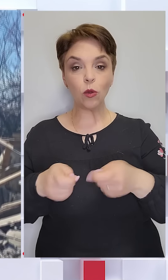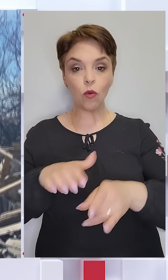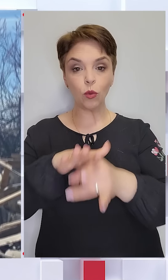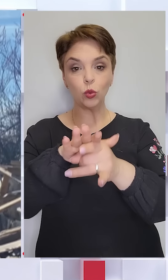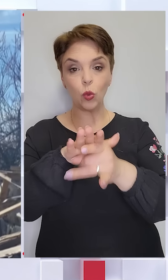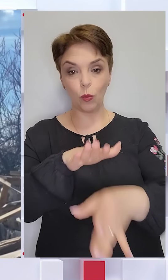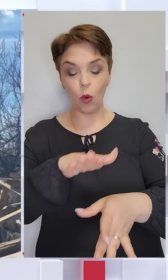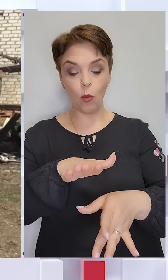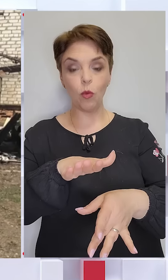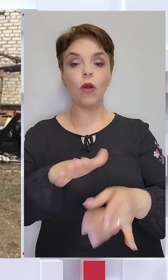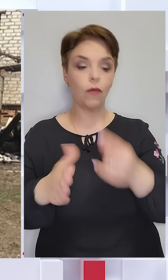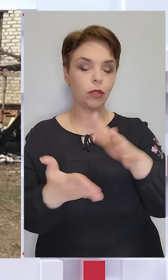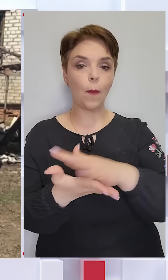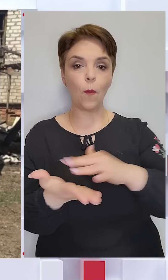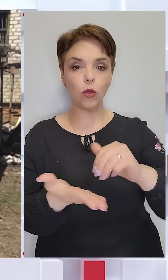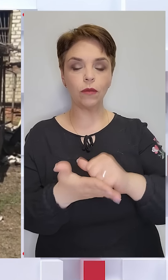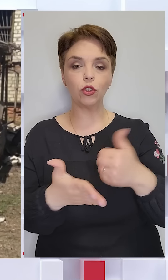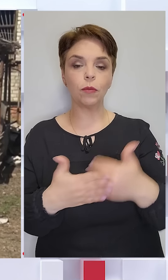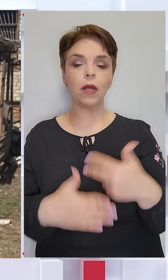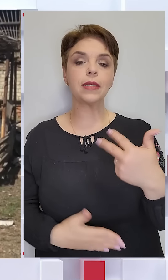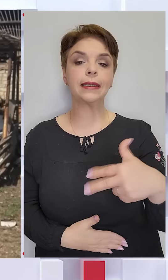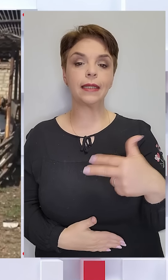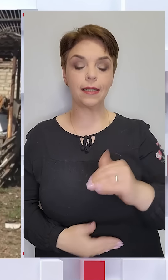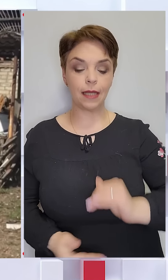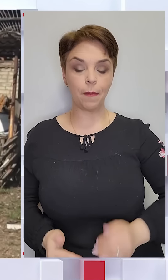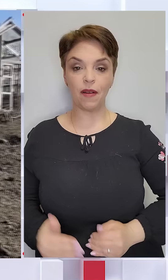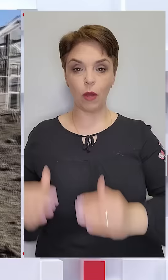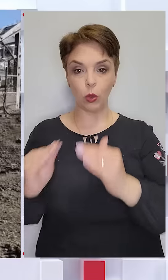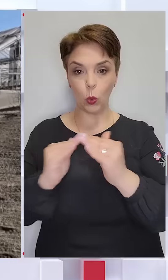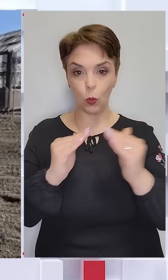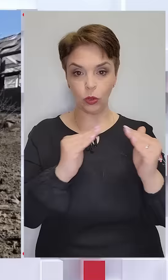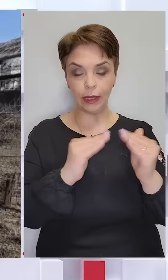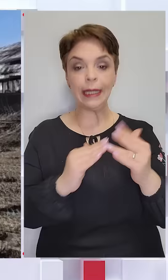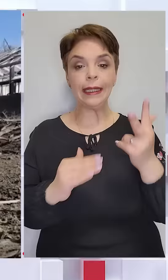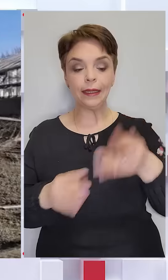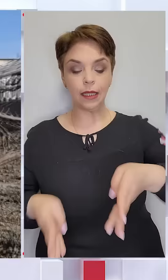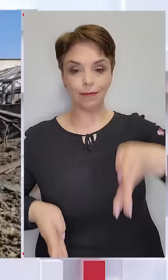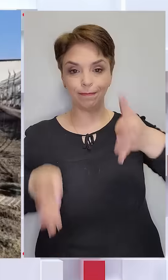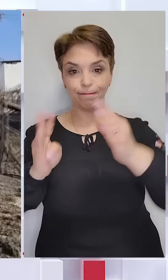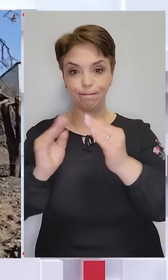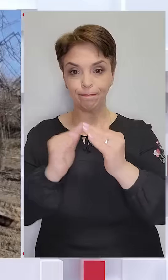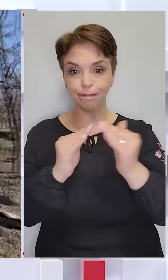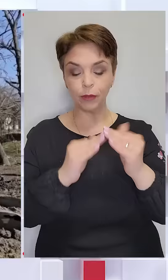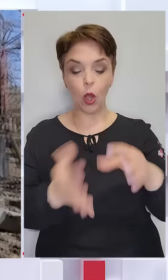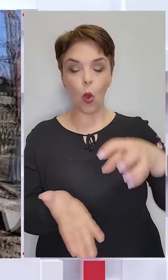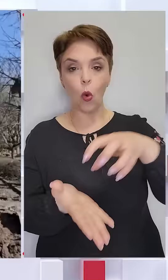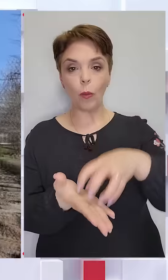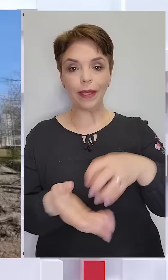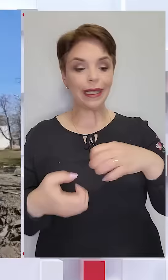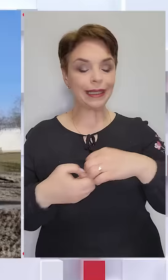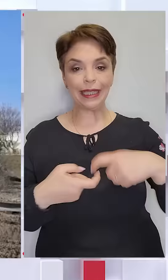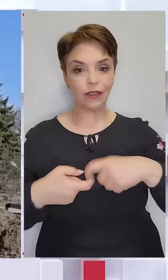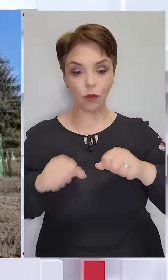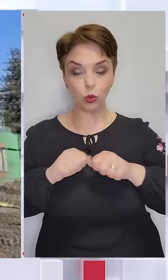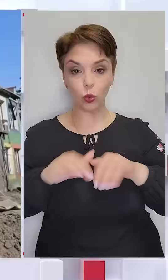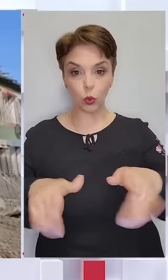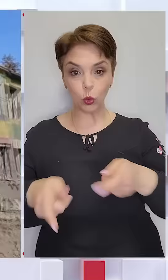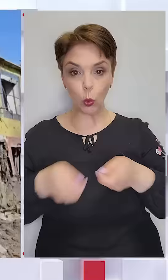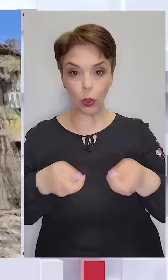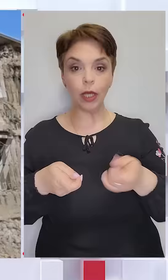авіабомбою окупанти понівочили майже три десятки приватних будинків, три багатоповерхівки, об'єкти інфраструктури та